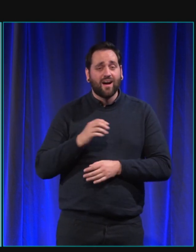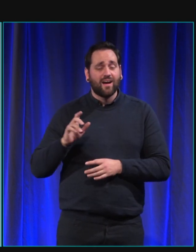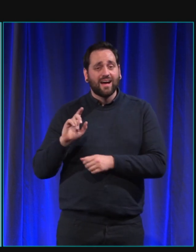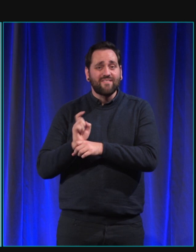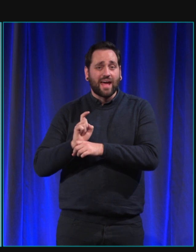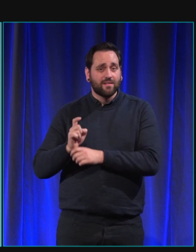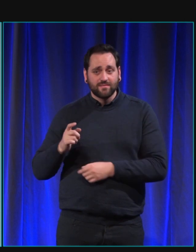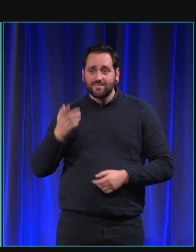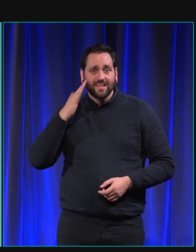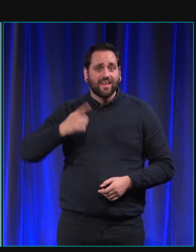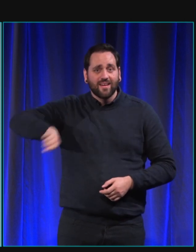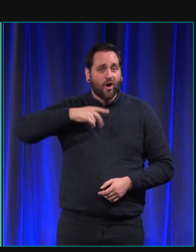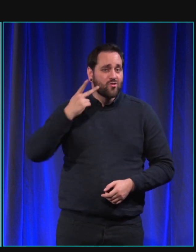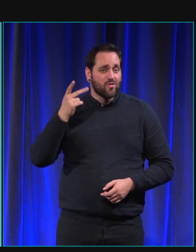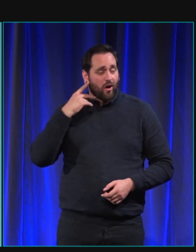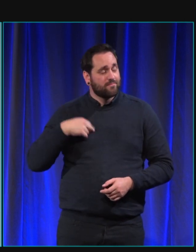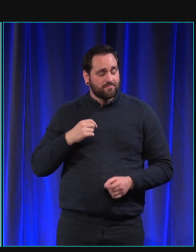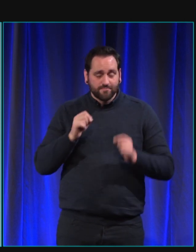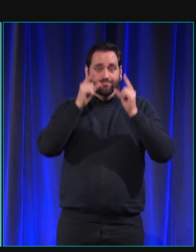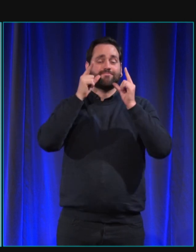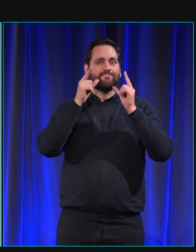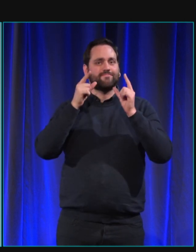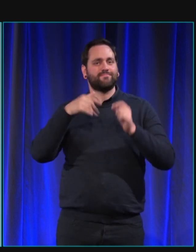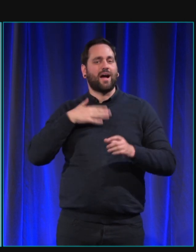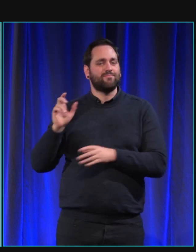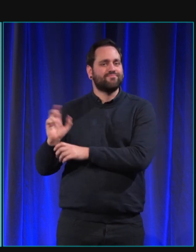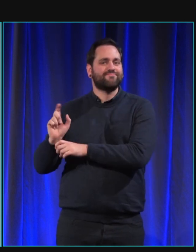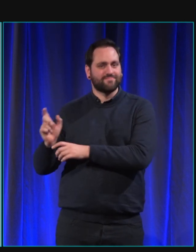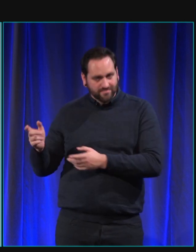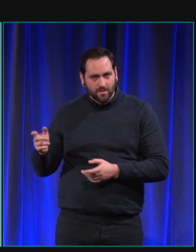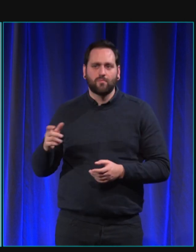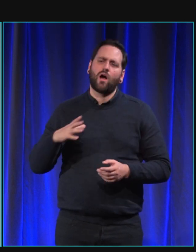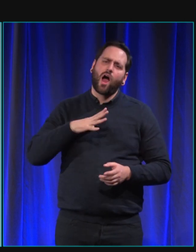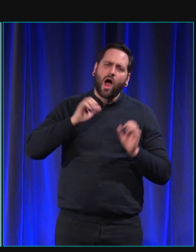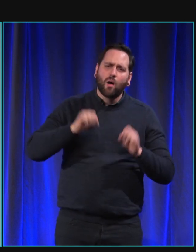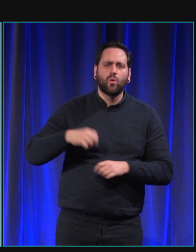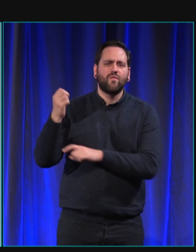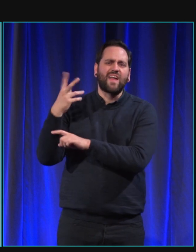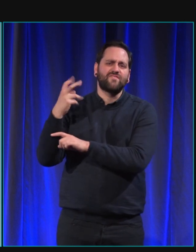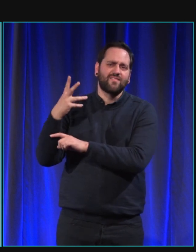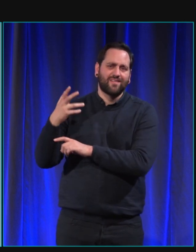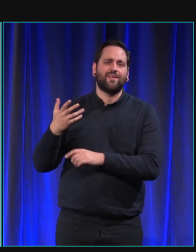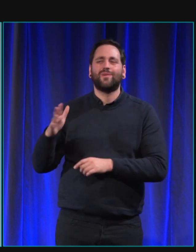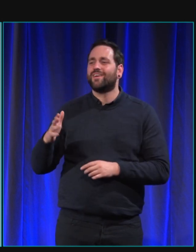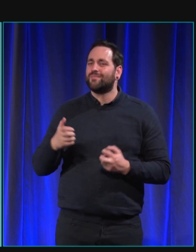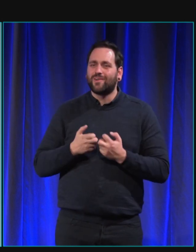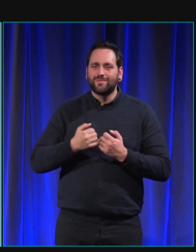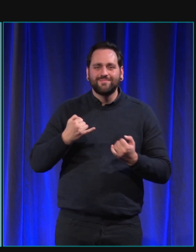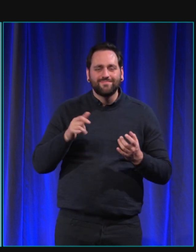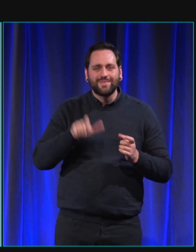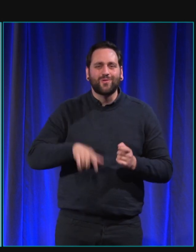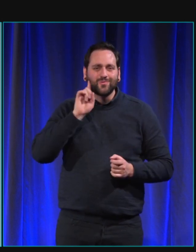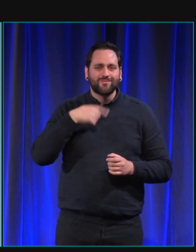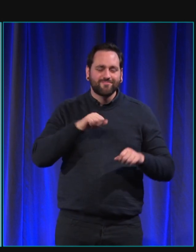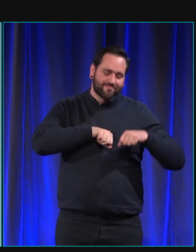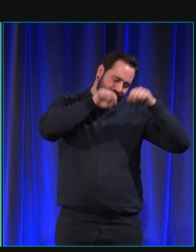elles ne l'entendent pas. Donc il existe des réveils avec des flashs. Sauf que le corps s'y habitue. Vous vous cachez sous la couette et le flash, ça ne